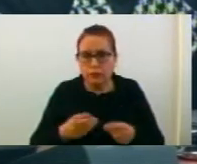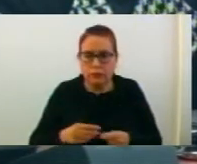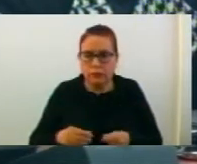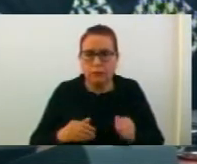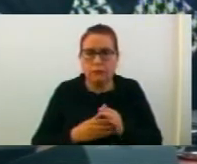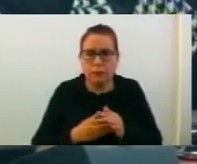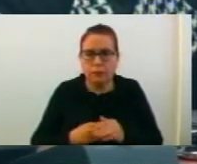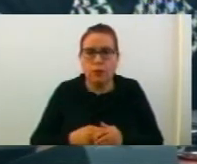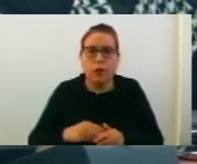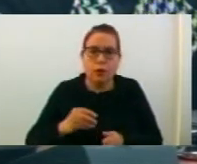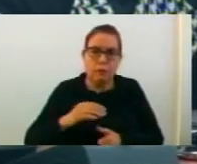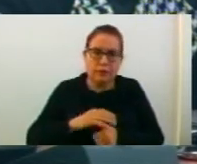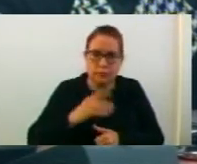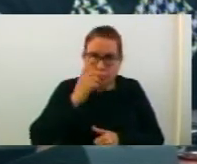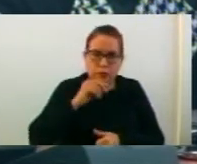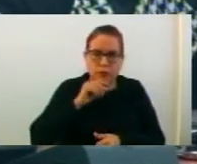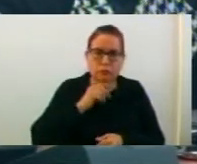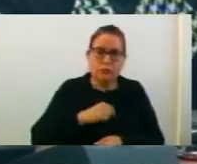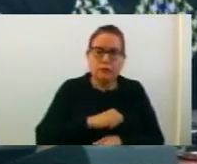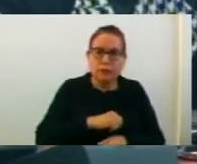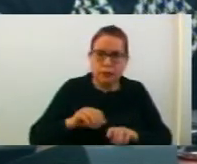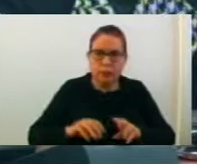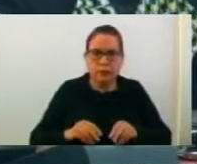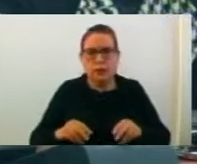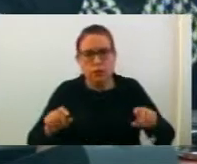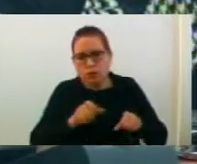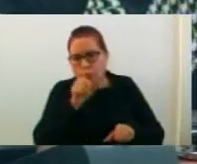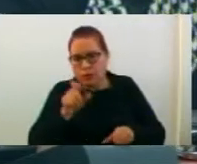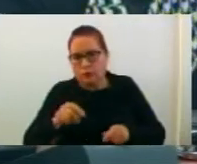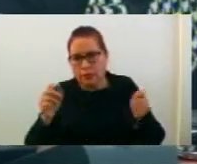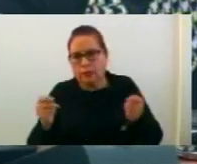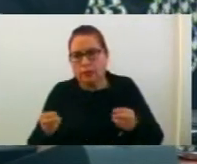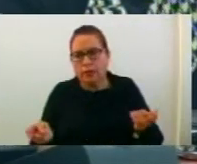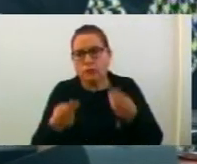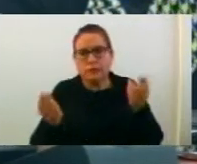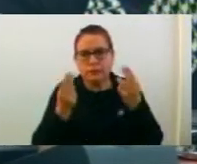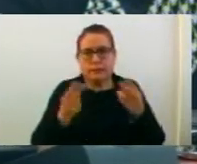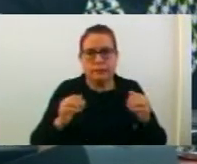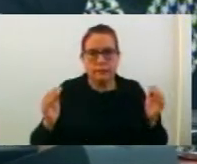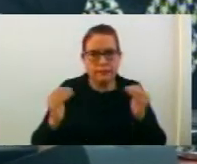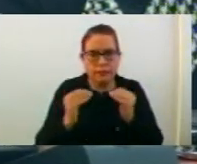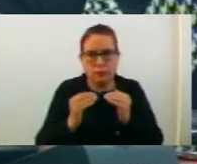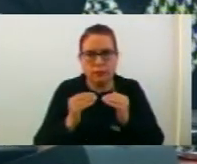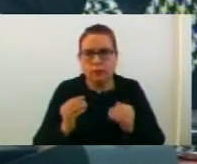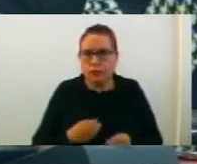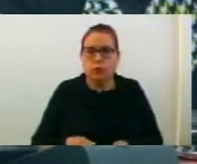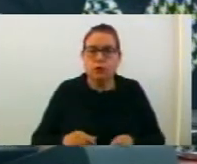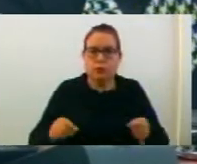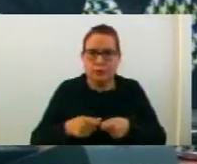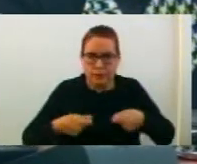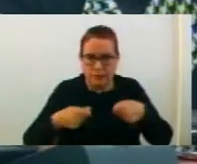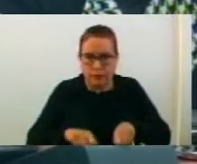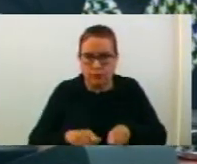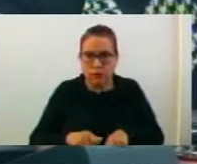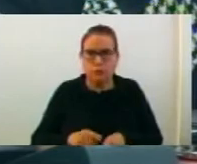формирана од градоначалникот на Община Струмица. Произнествувајки се по ова предлог-отлука, Комисията едногласно донесе заклучок